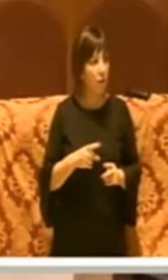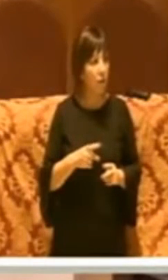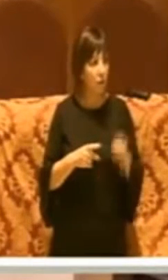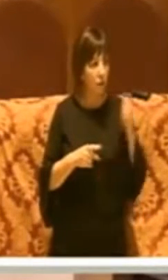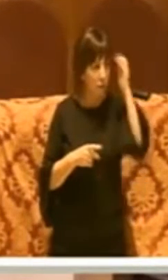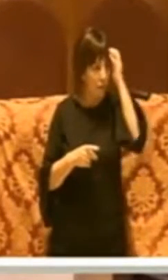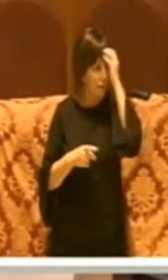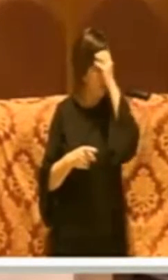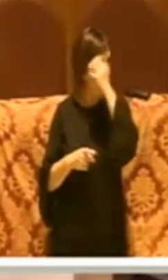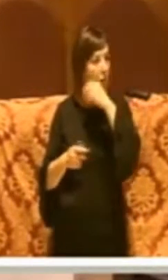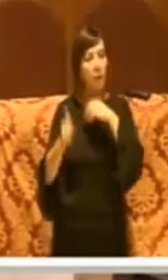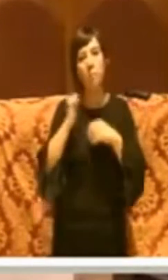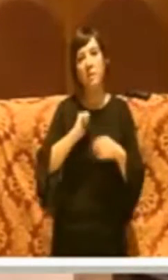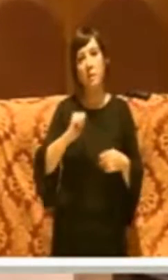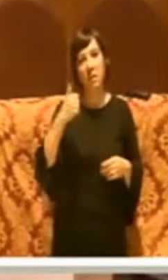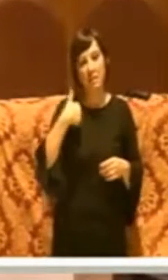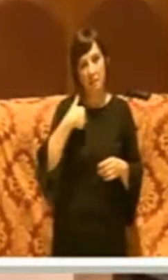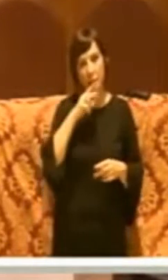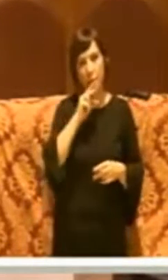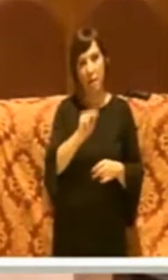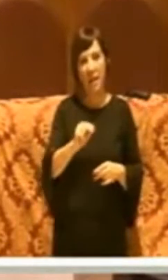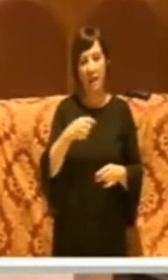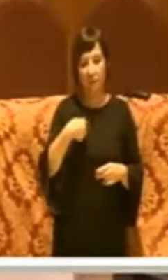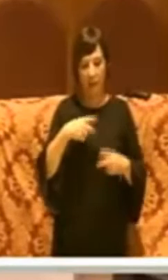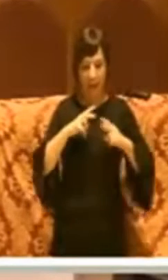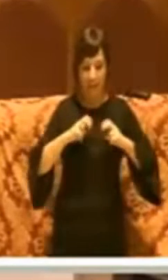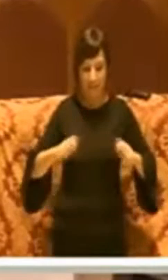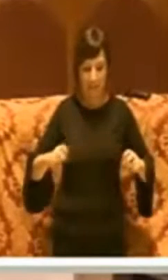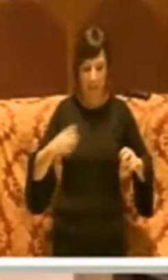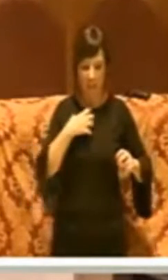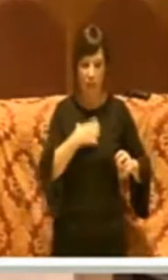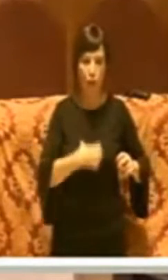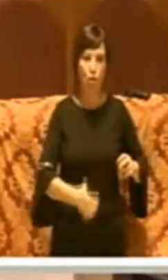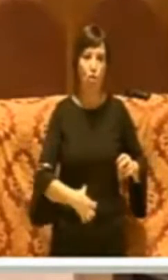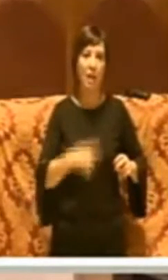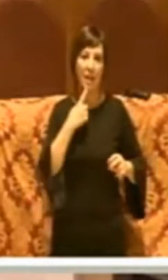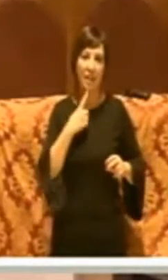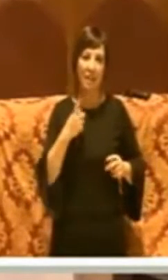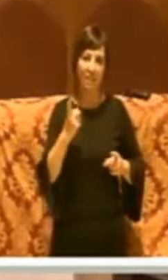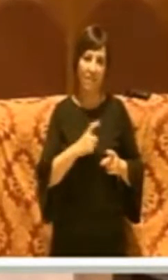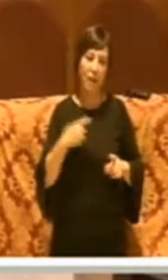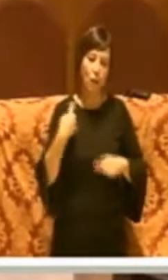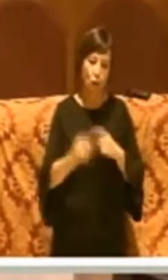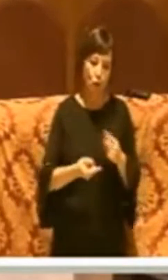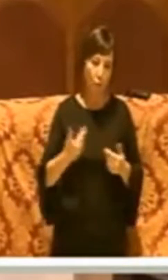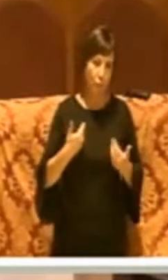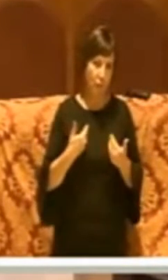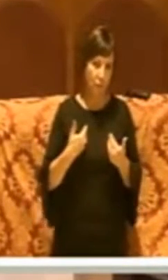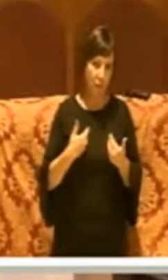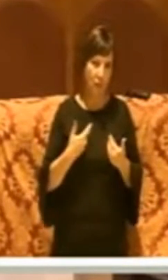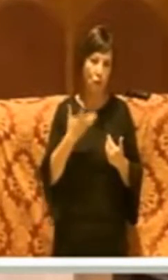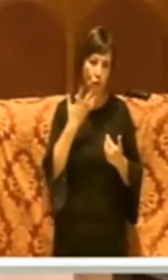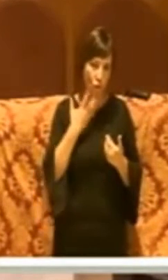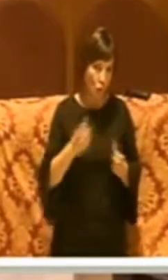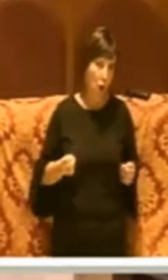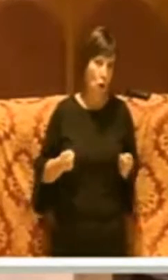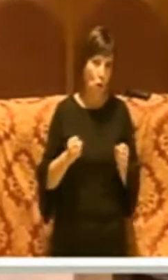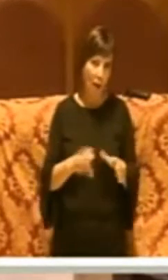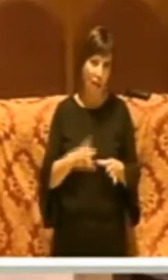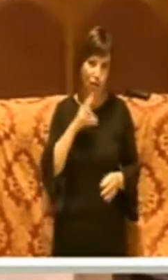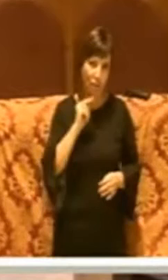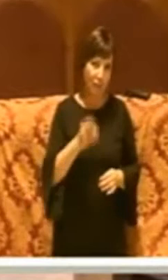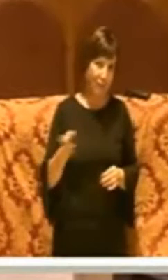prima di parlare mi farei un esame di coscienza anche a chi viene dopo di me perché veramente ci vuole del coraggio